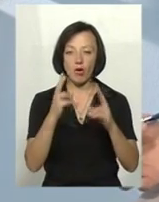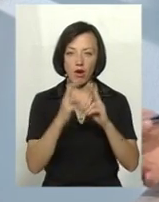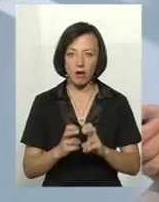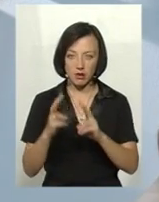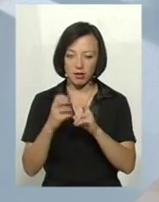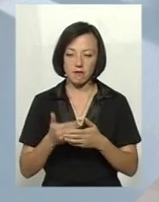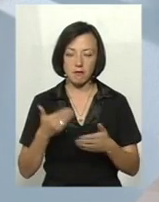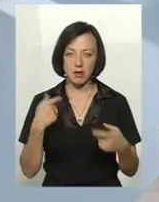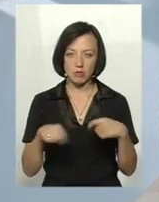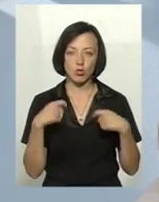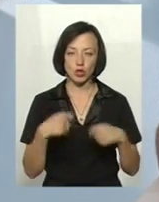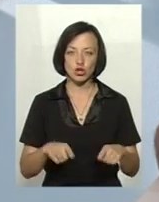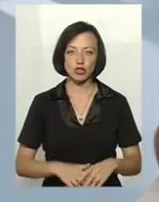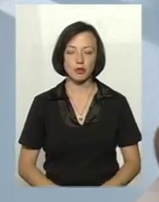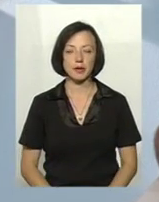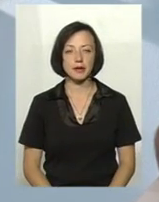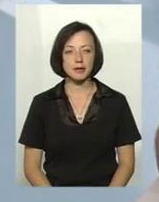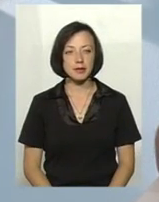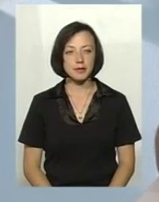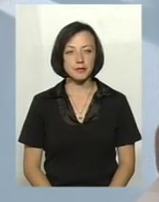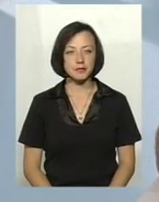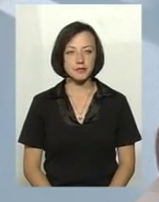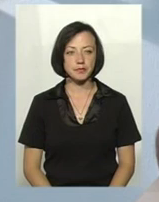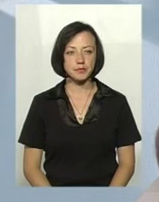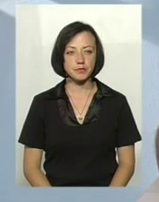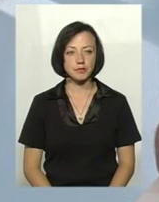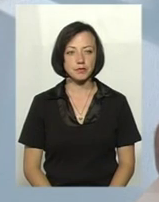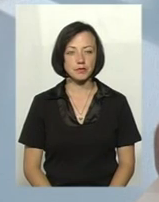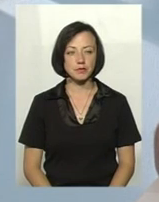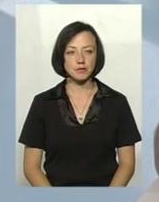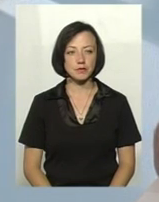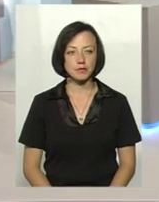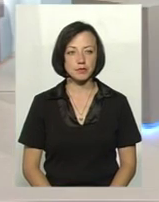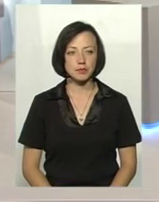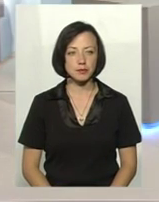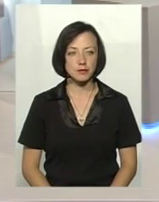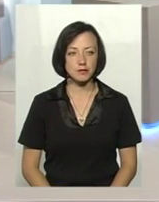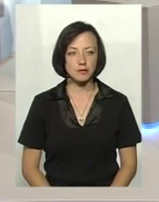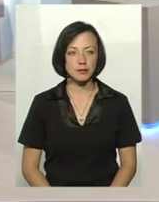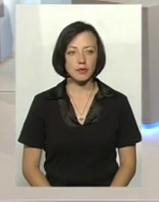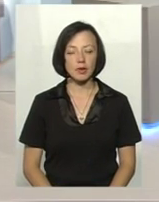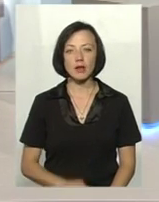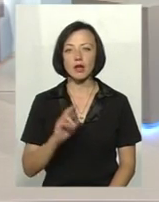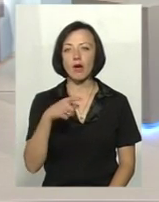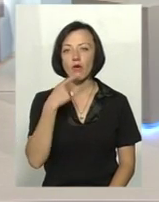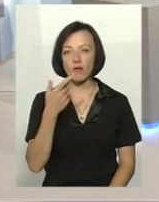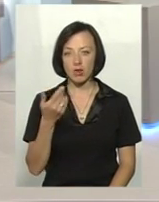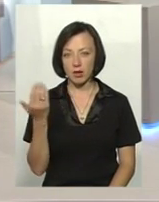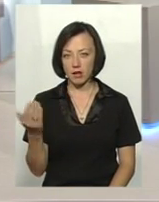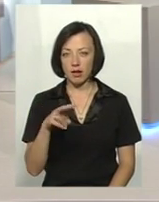оглядав перед тим, як їх виставляли на продаж. Ну, як говорила Леся Михайлівна,